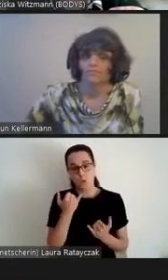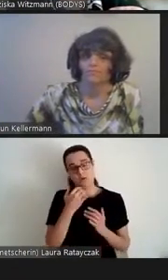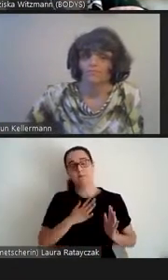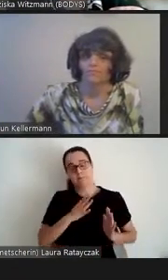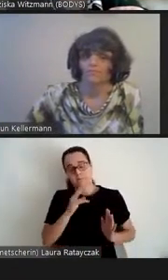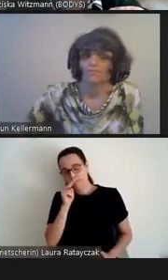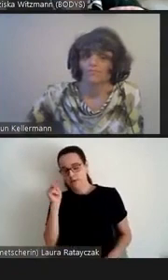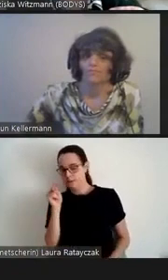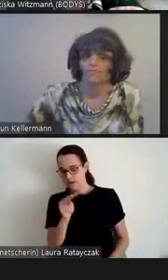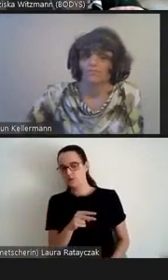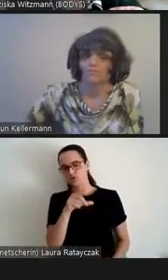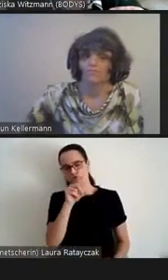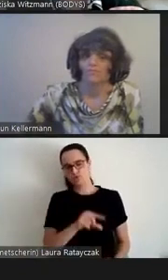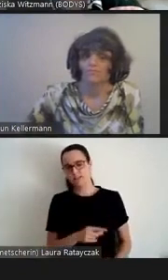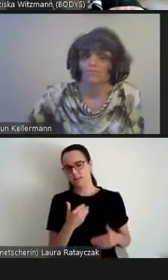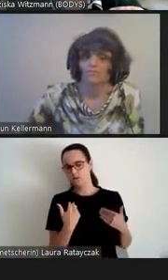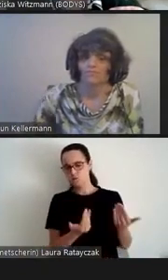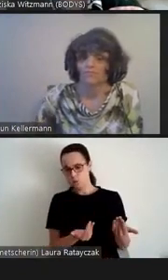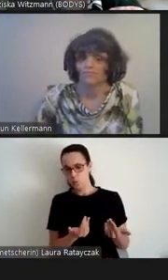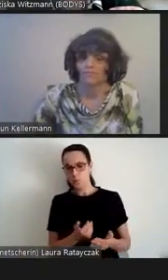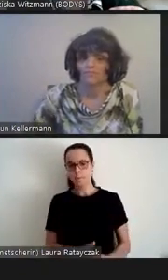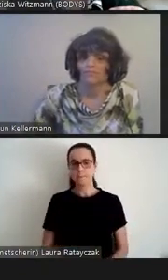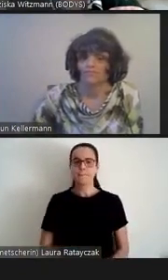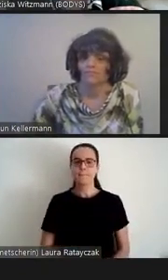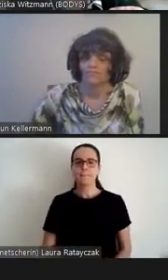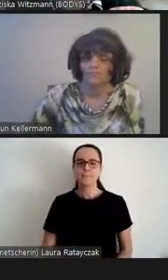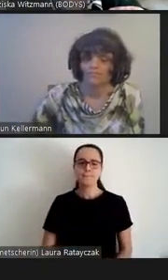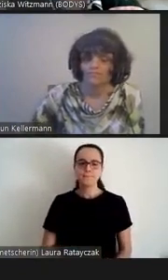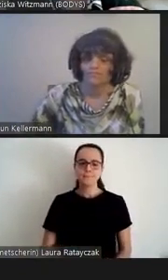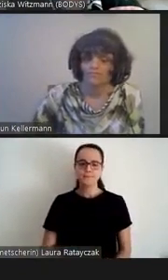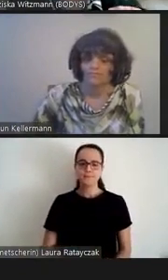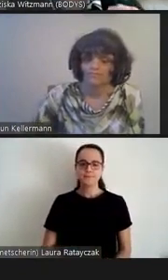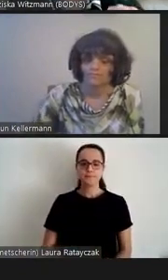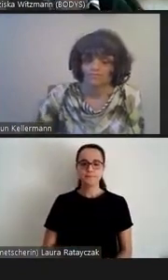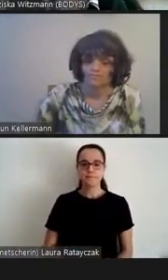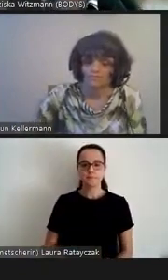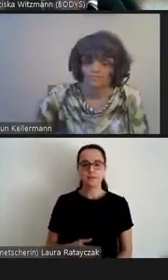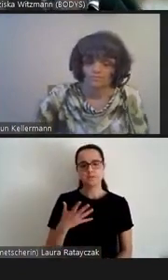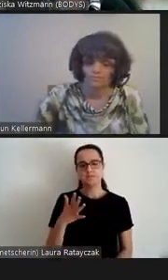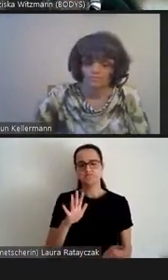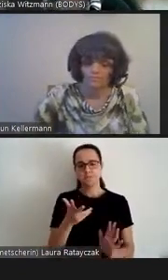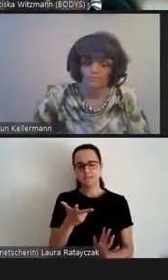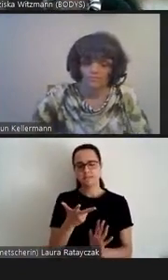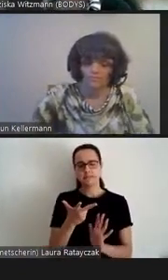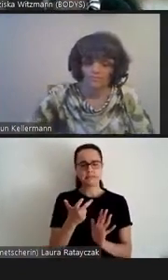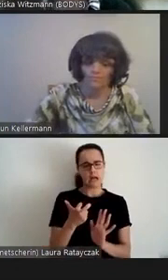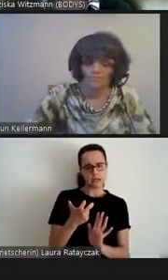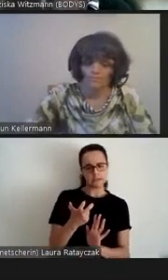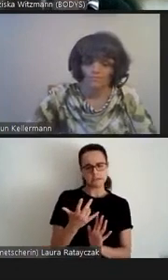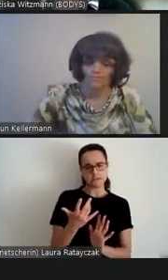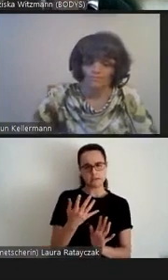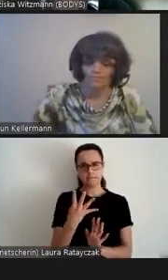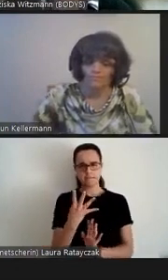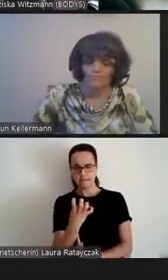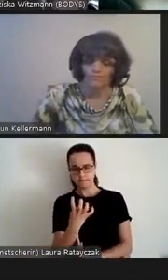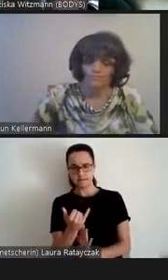zu wehweh. in den vergangenen 30 bis 40 Jahren haben sich